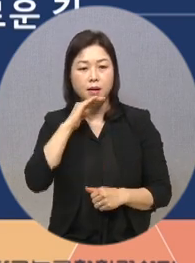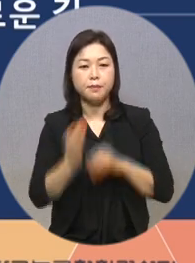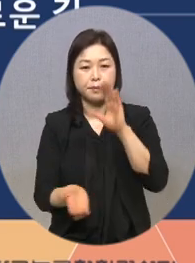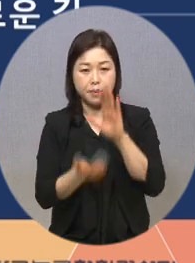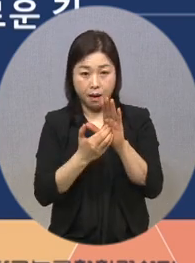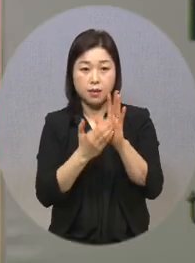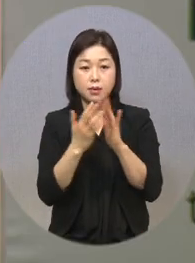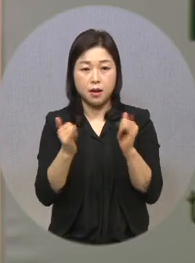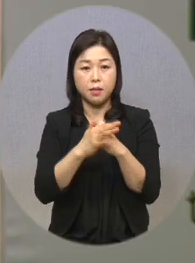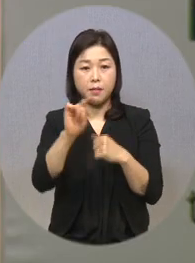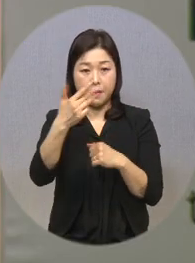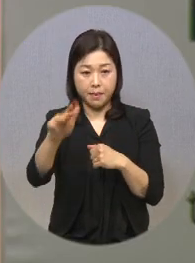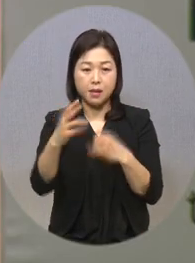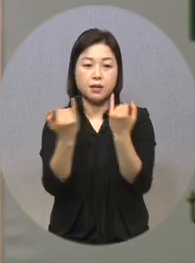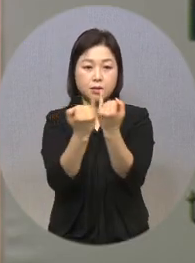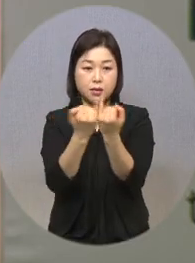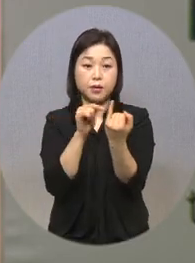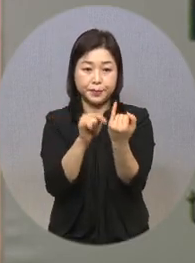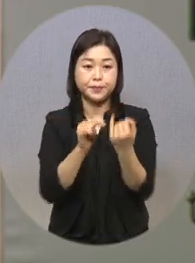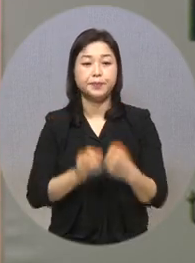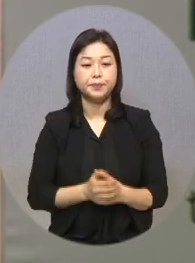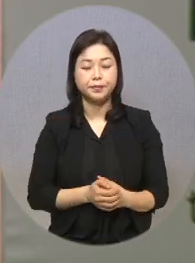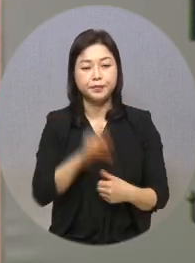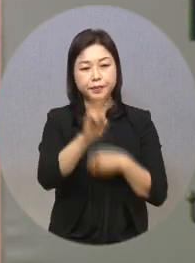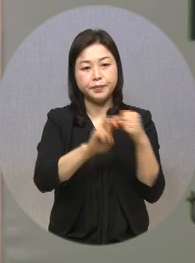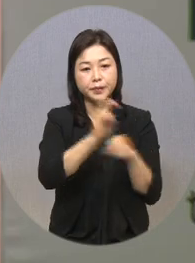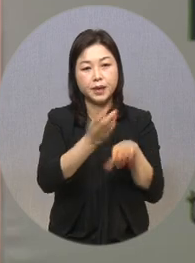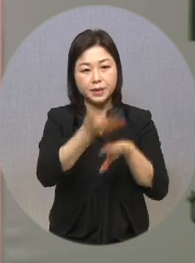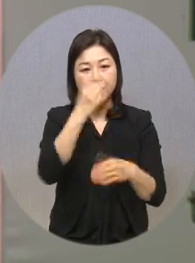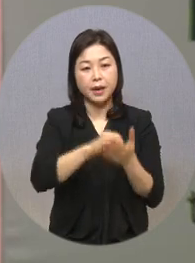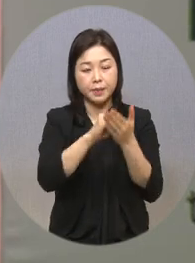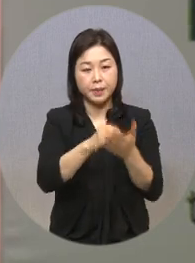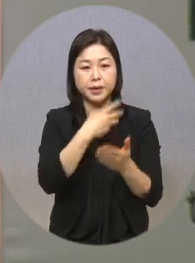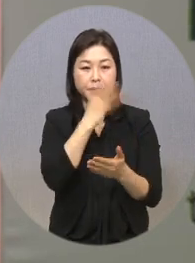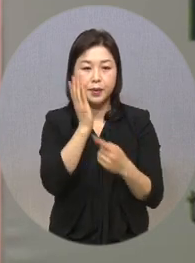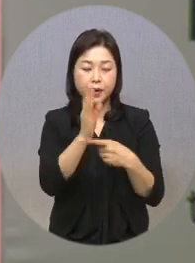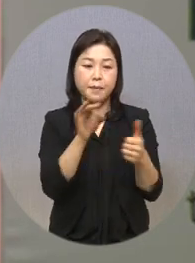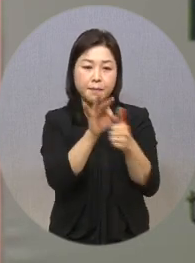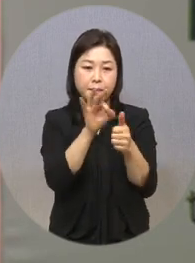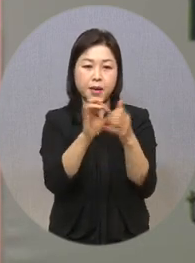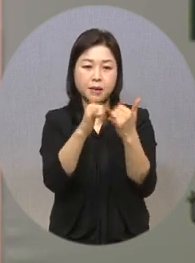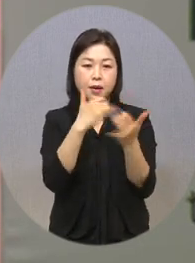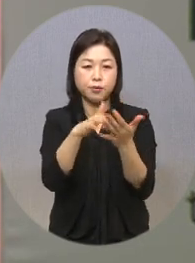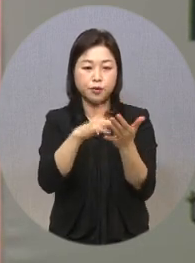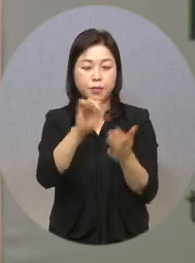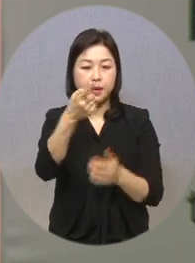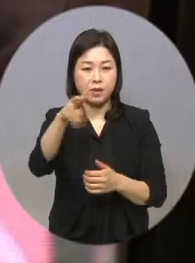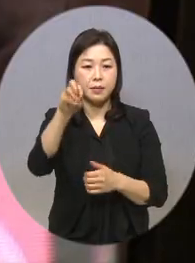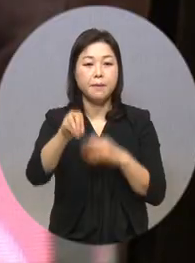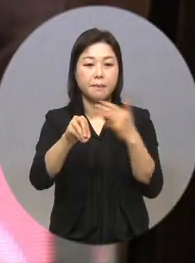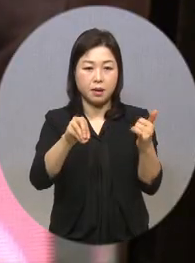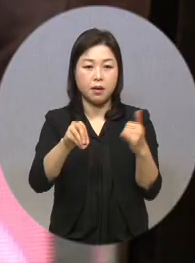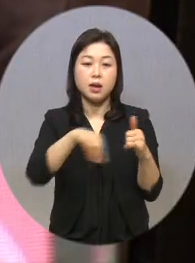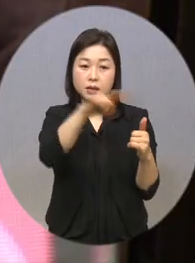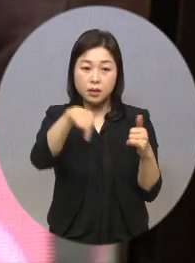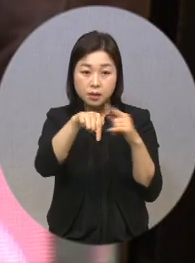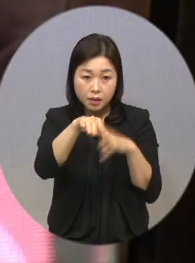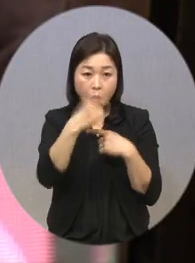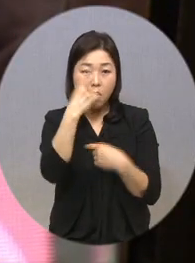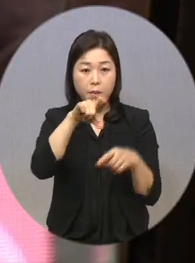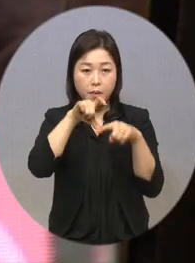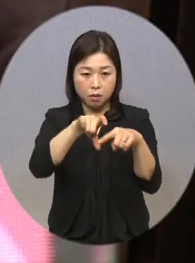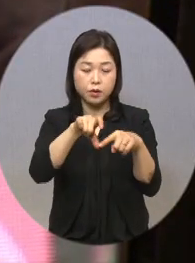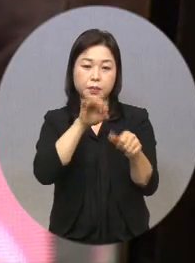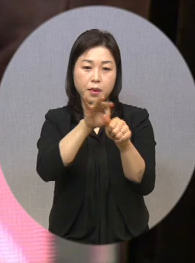108세 여성으로 확인되었으며 20년 이상 가입한 노력연금 수급자는 약 104만 명으로 이들의 월평균